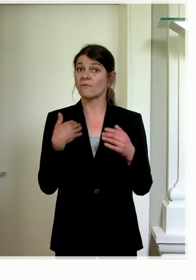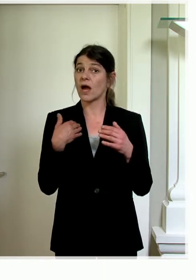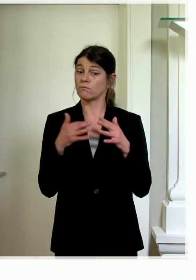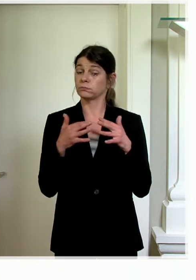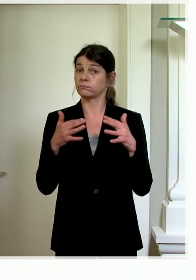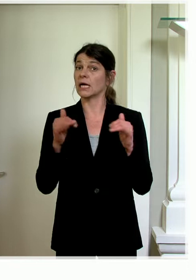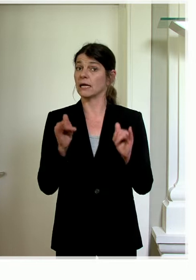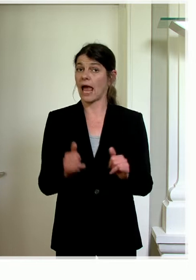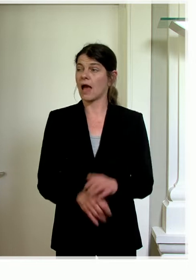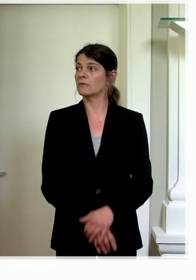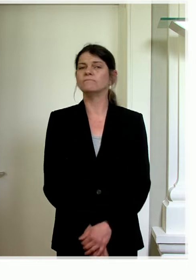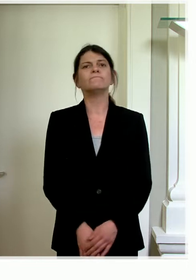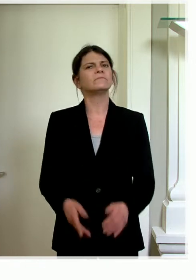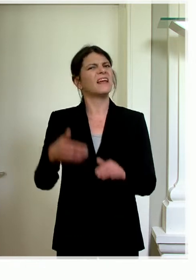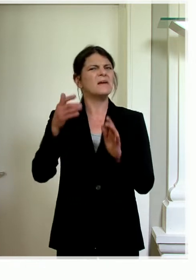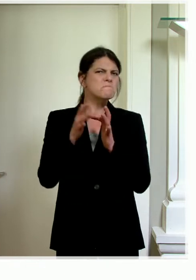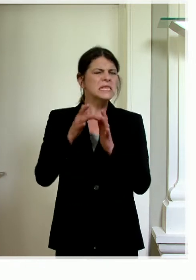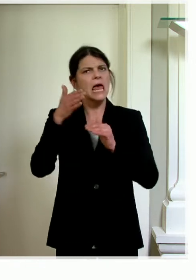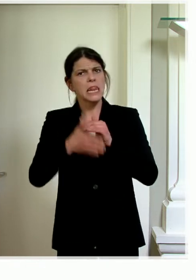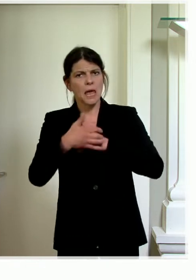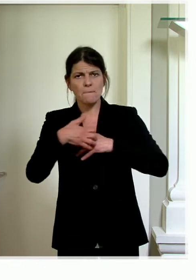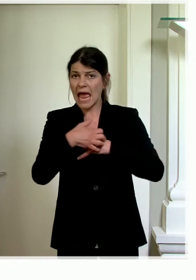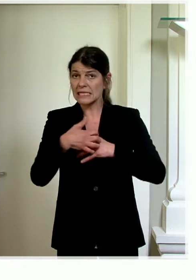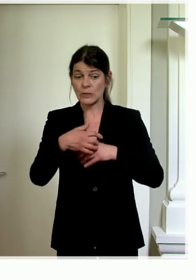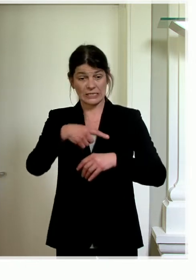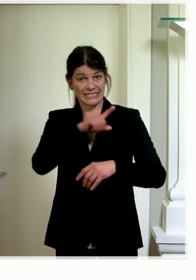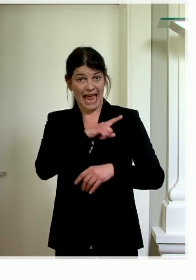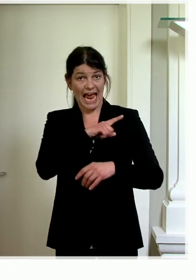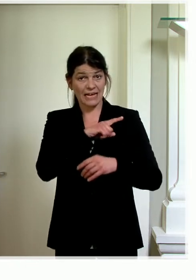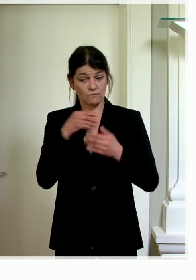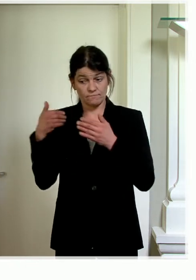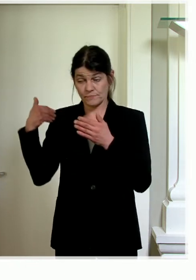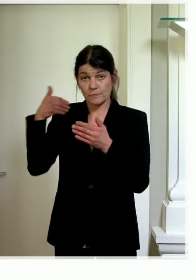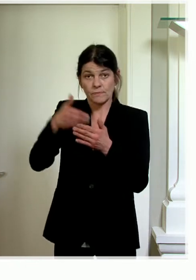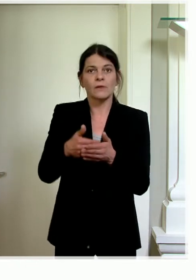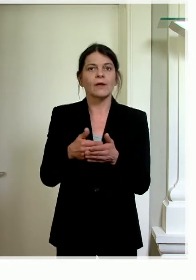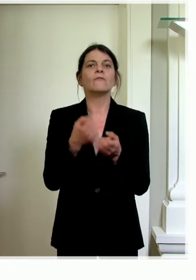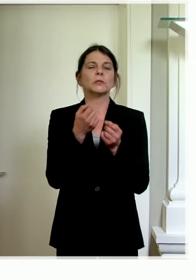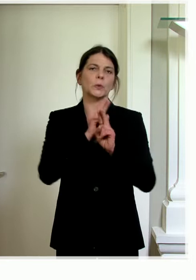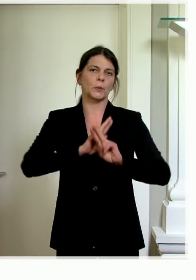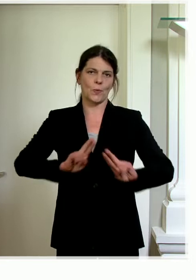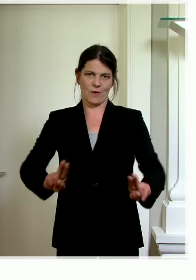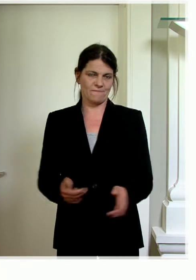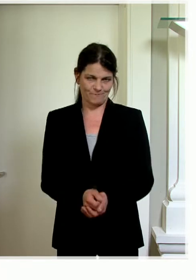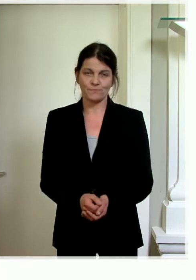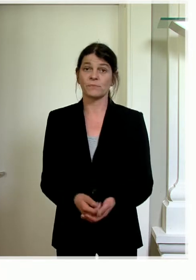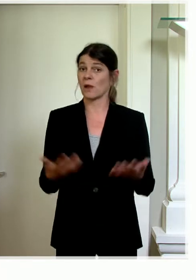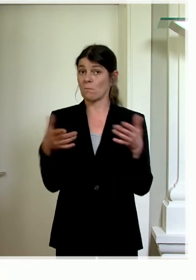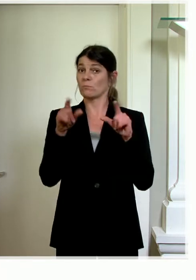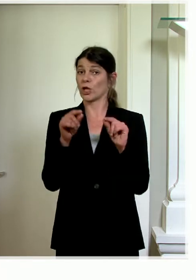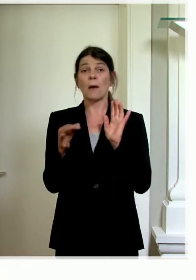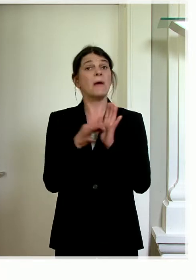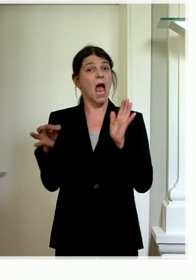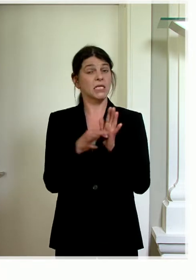Mitte, Ende März und seither ist es sehr ruhig geblieben. Also die Massnahmen in